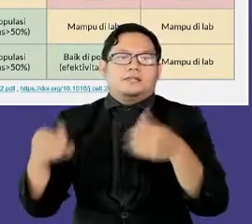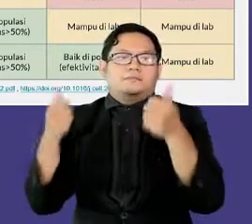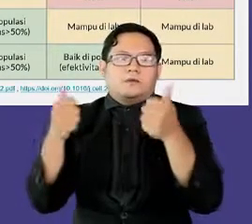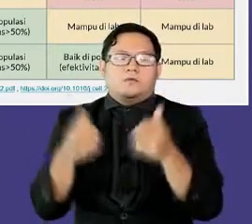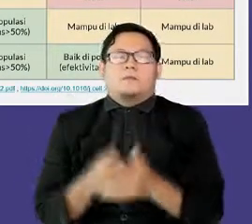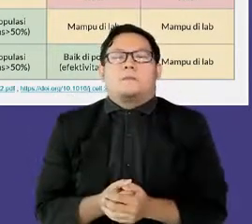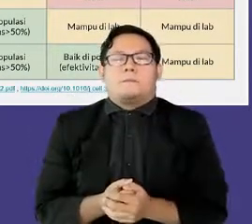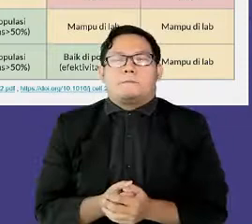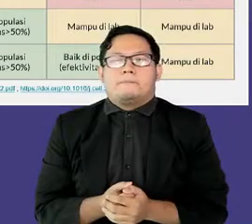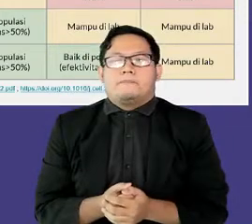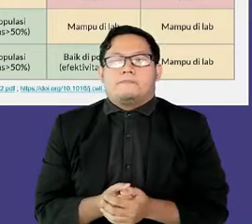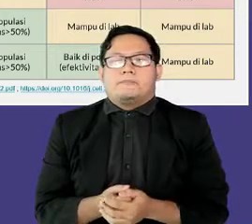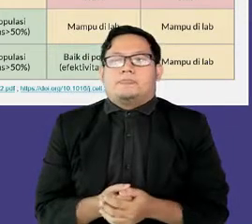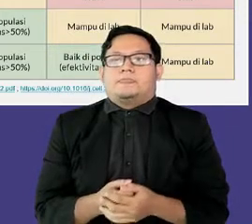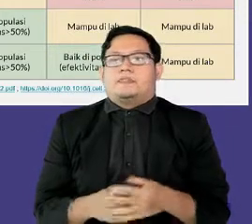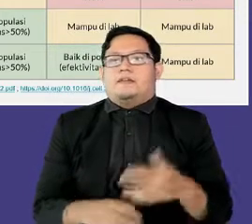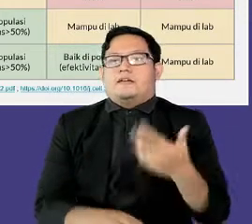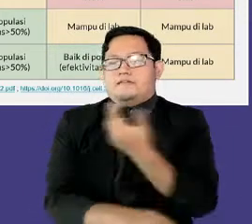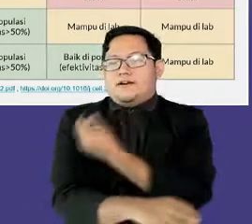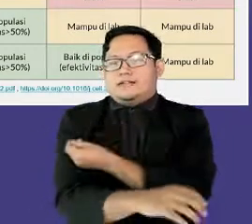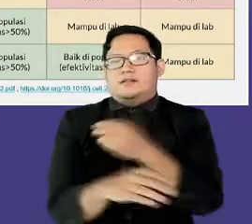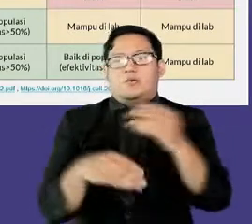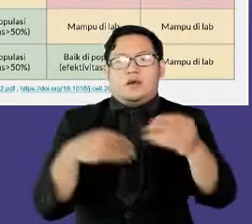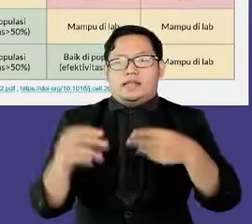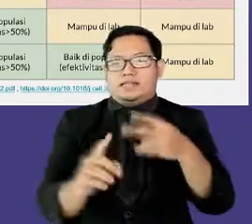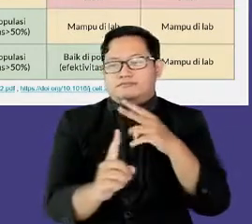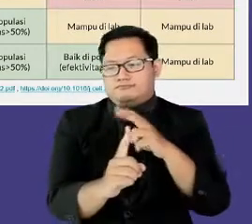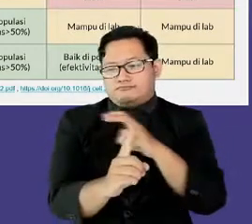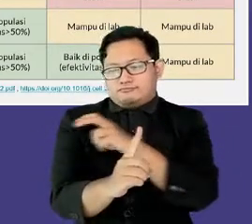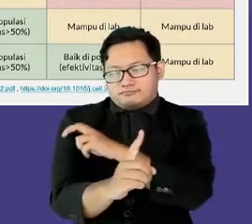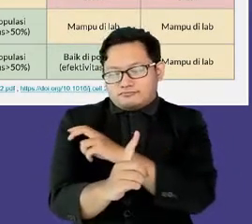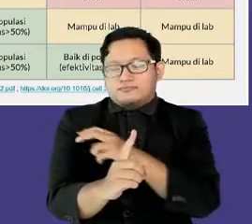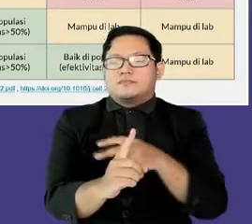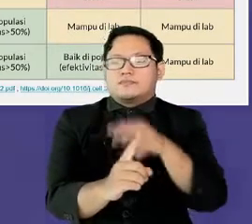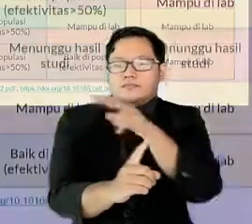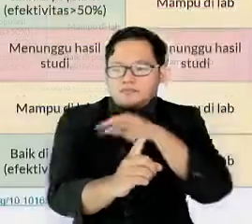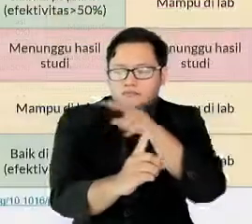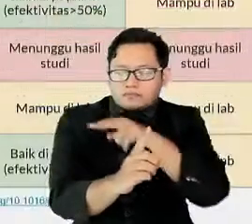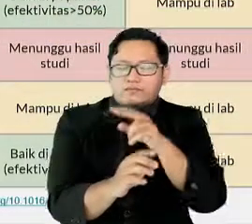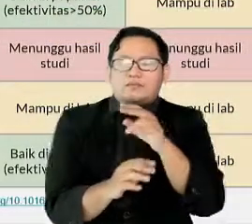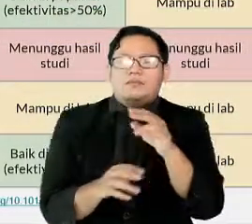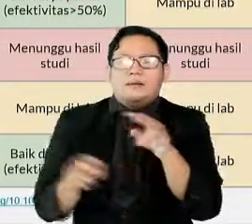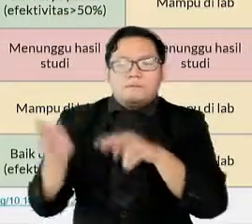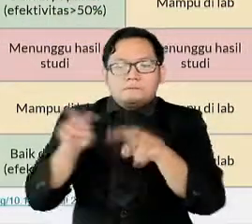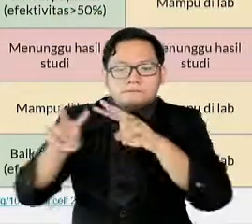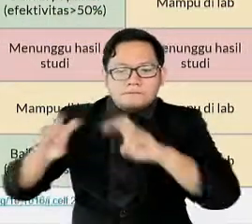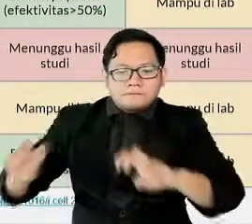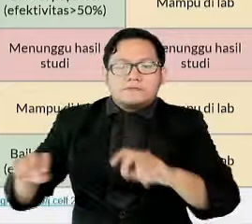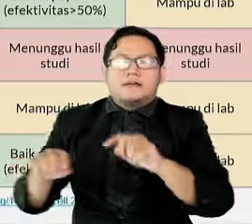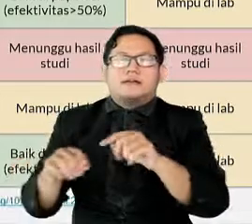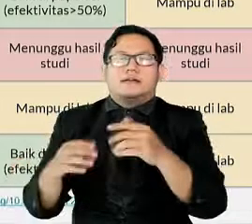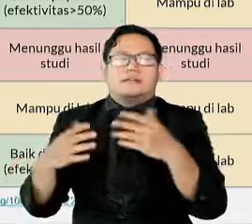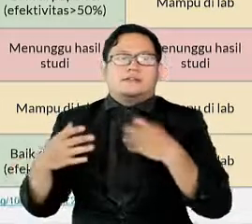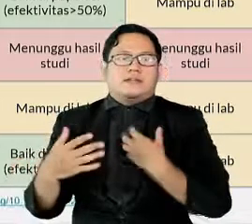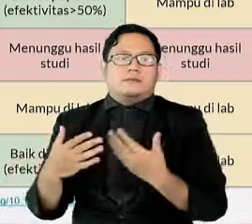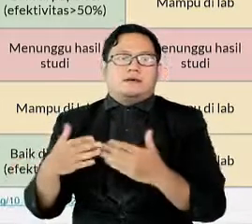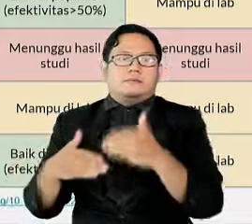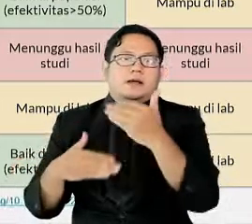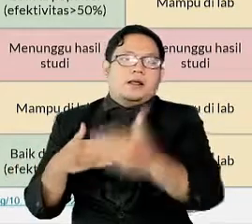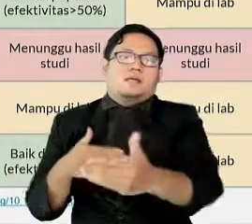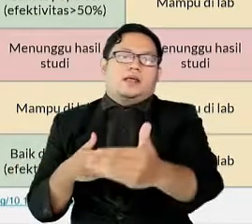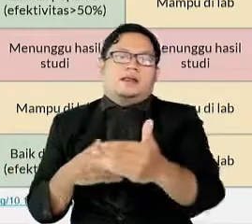Proses pemantauan mutu vaksin dalam membentuk kekebalan terhadap virus COVID-19 bersifat berkelanjutan,